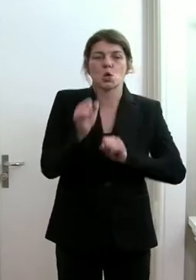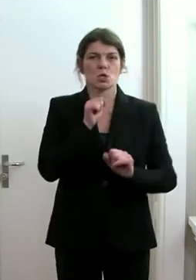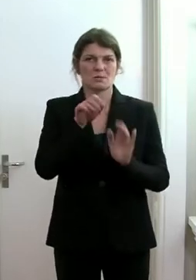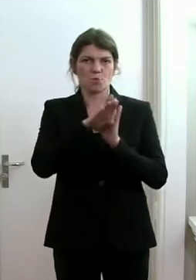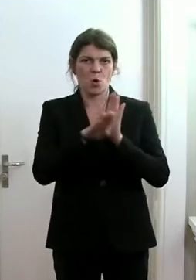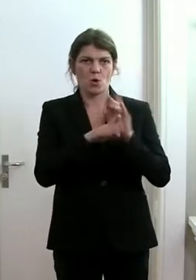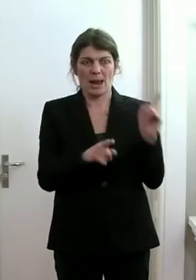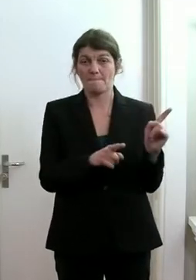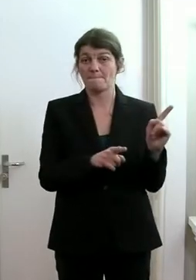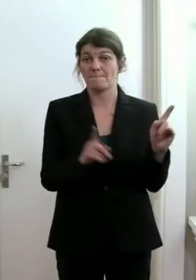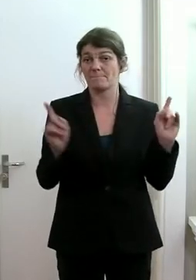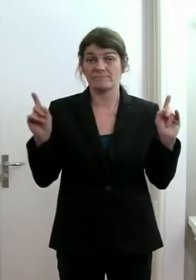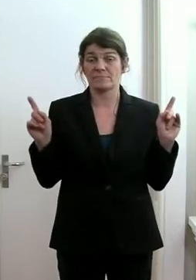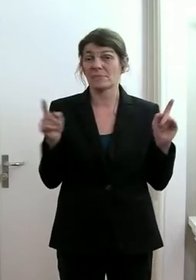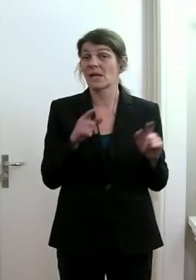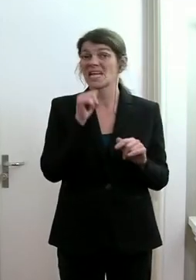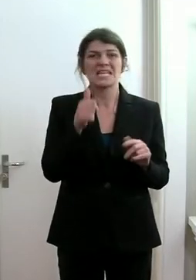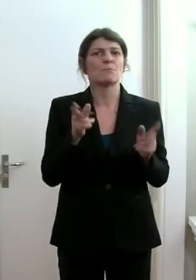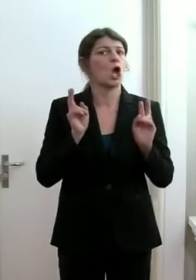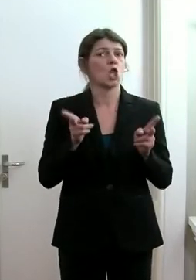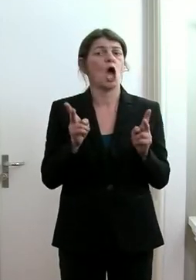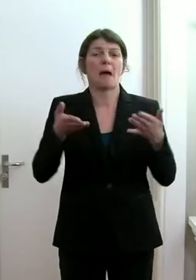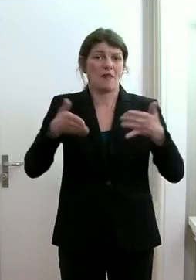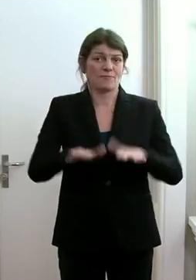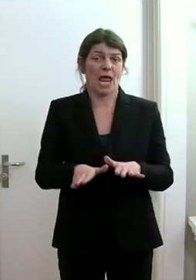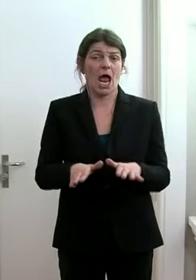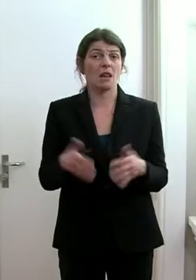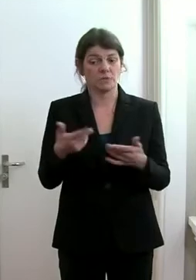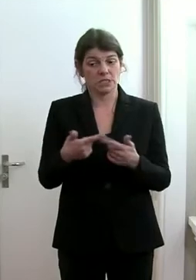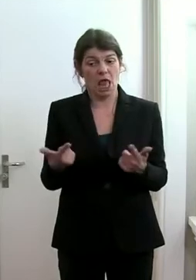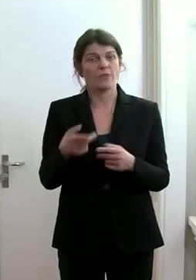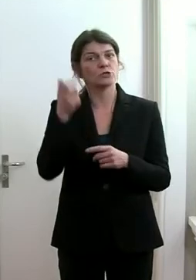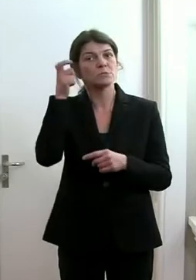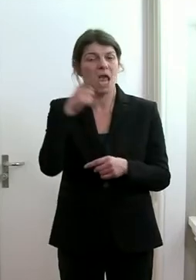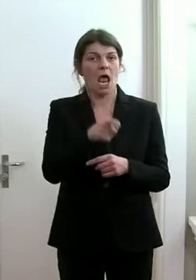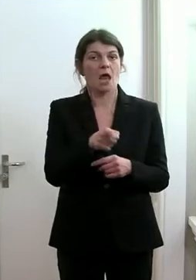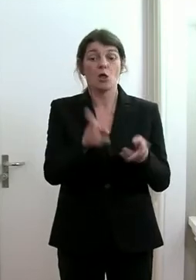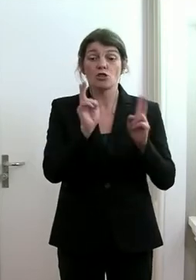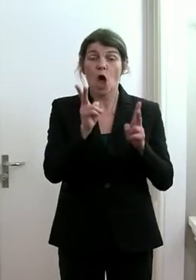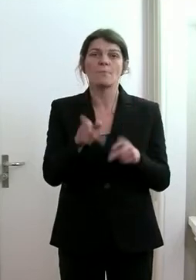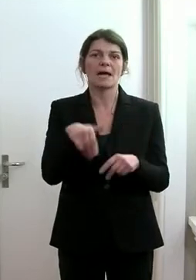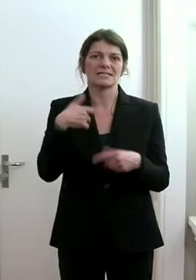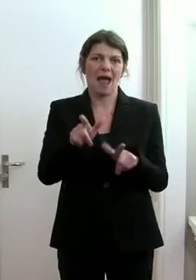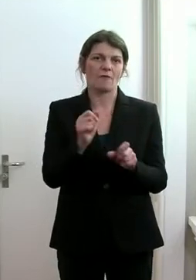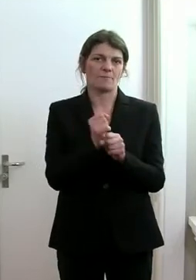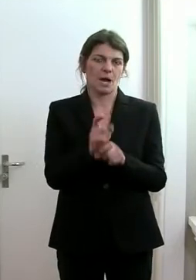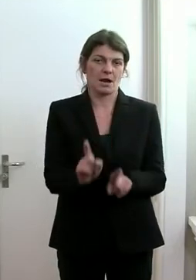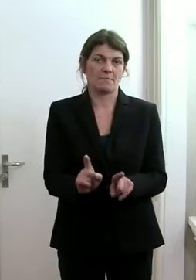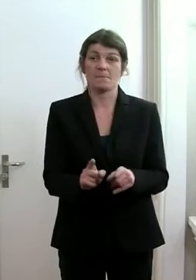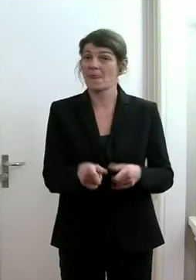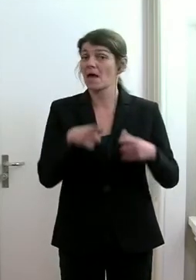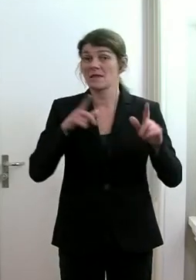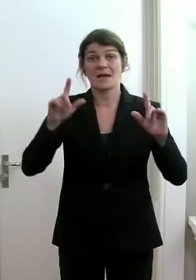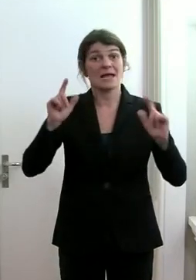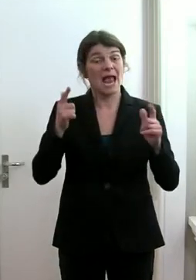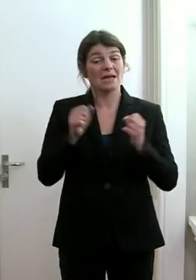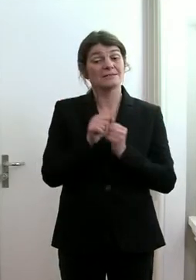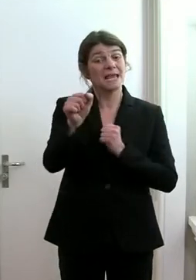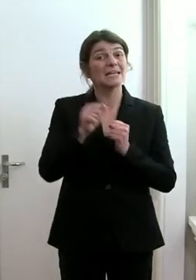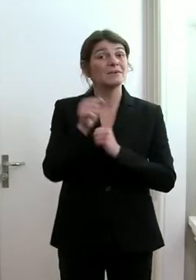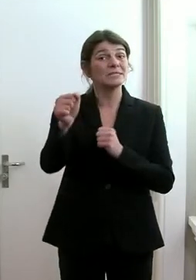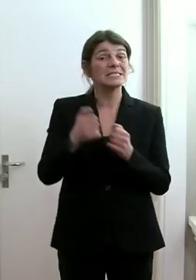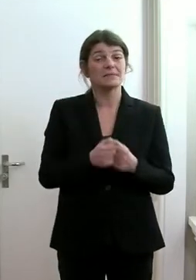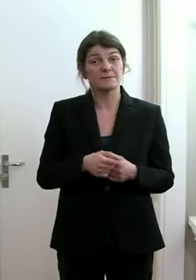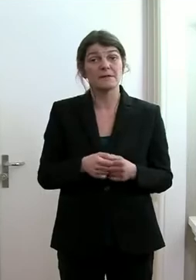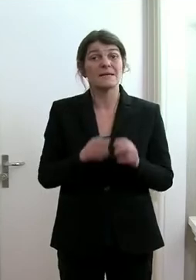Dort befinden wir uns nicht mehr im Normalfall dessen, was das Landesspital normalerweise leisten darf. Es hat keine zertifizierte